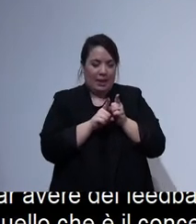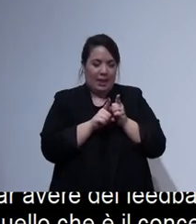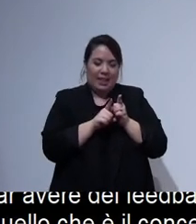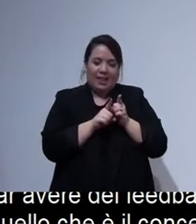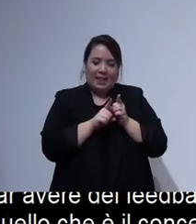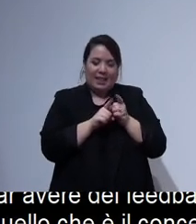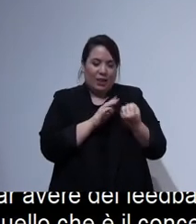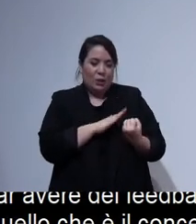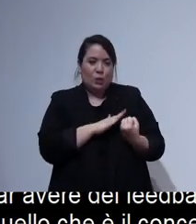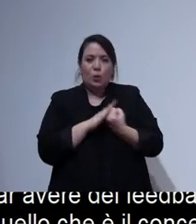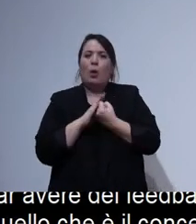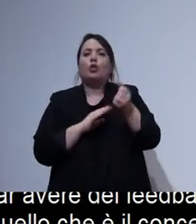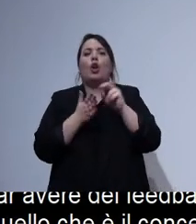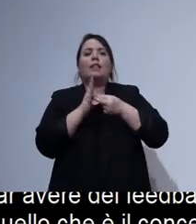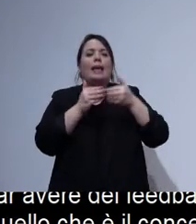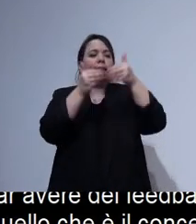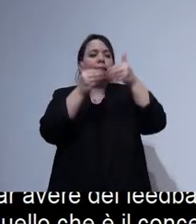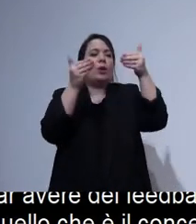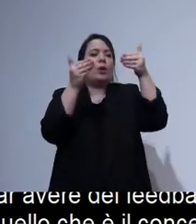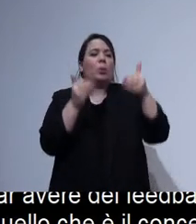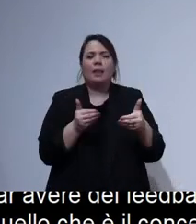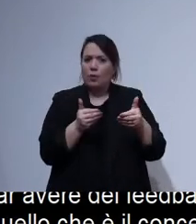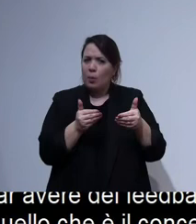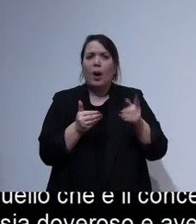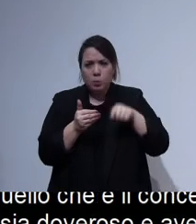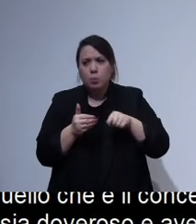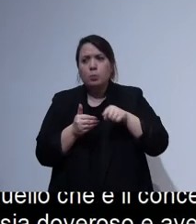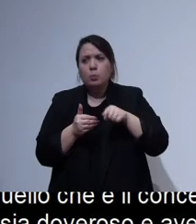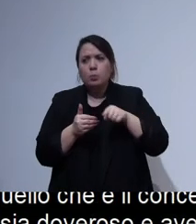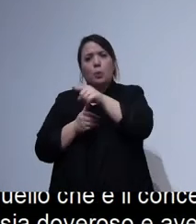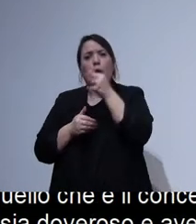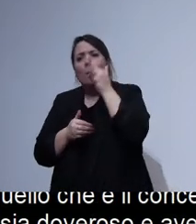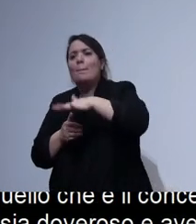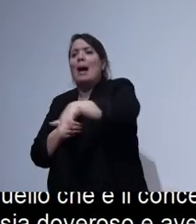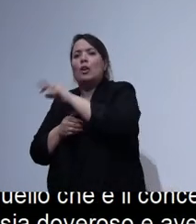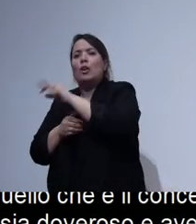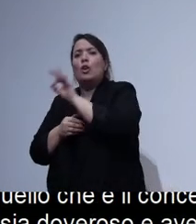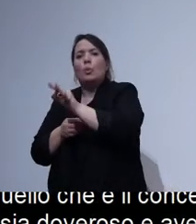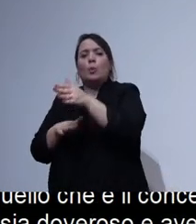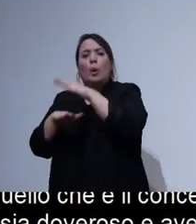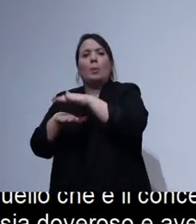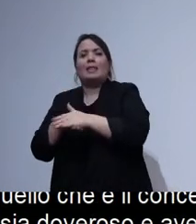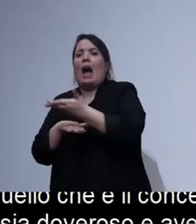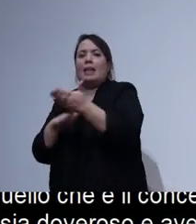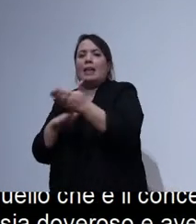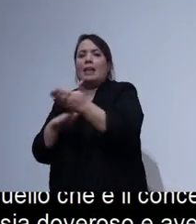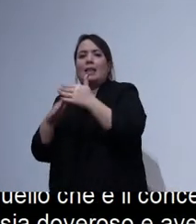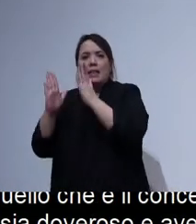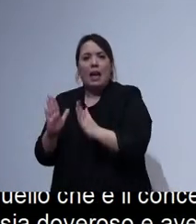aspetto tecnico legata alla piattaforma ma anche agli host quindi lavorare sull'accoglienza sia